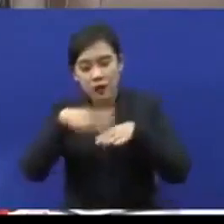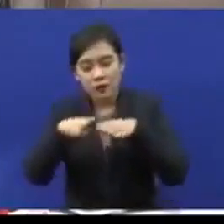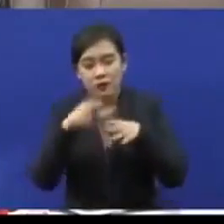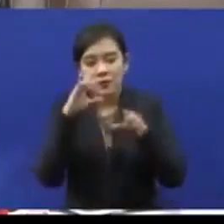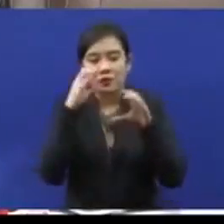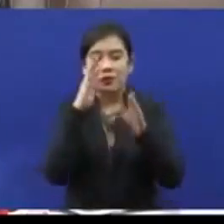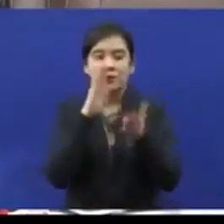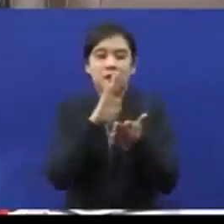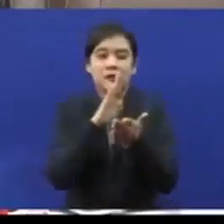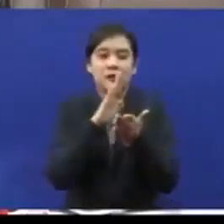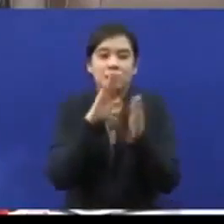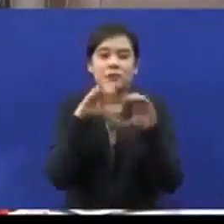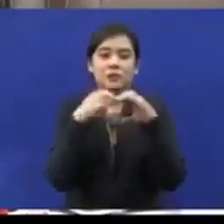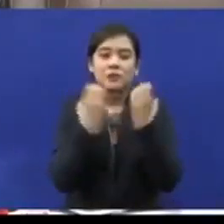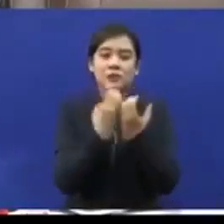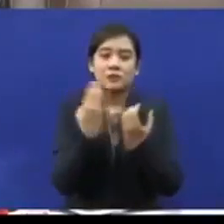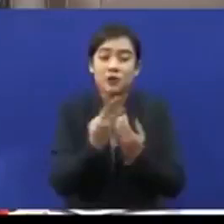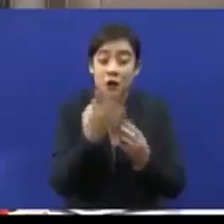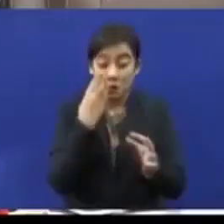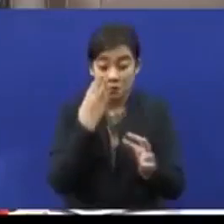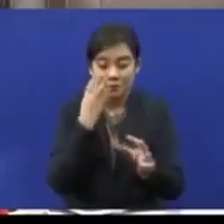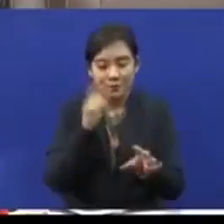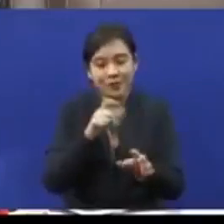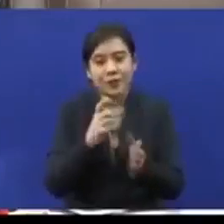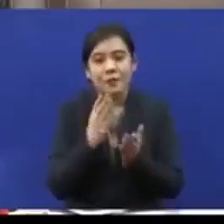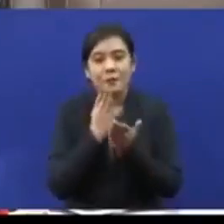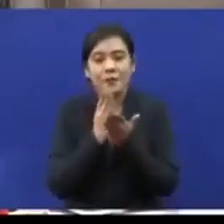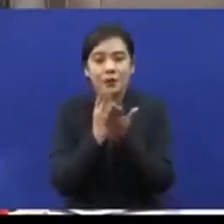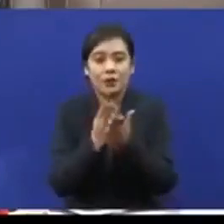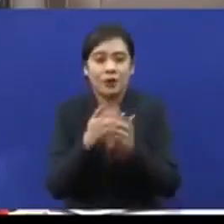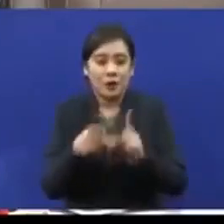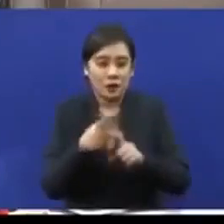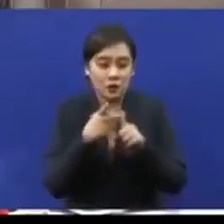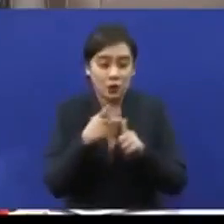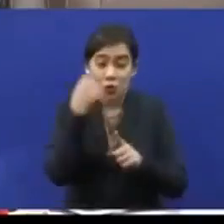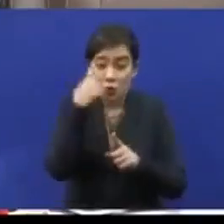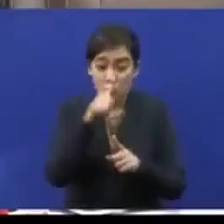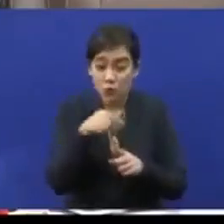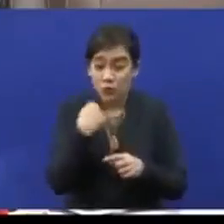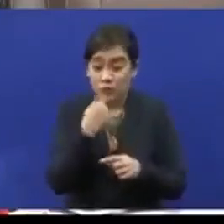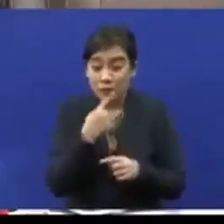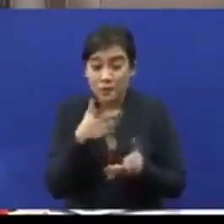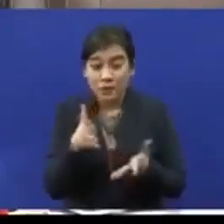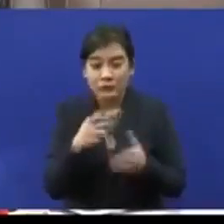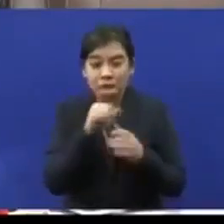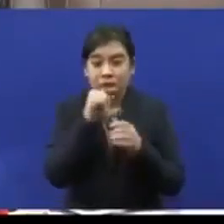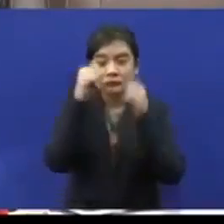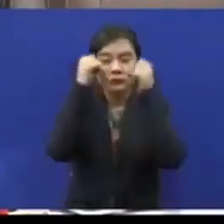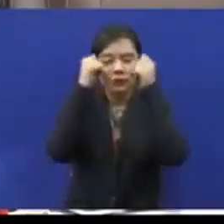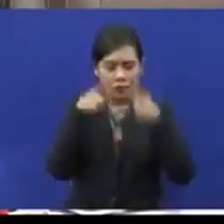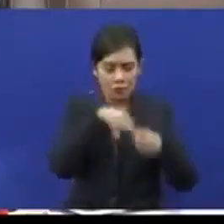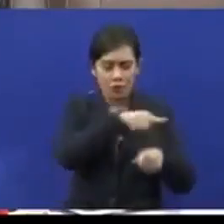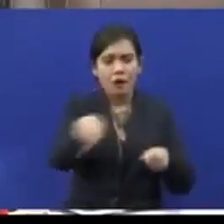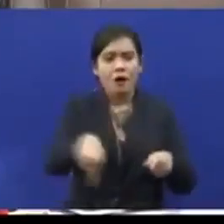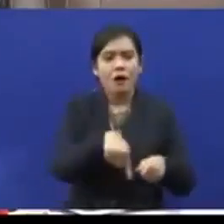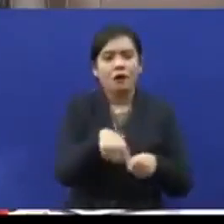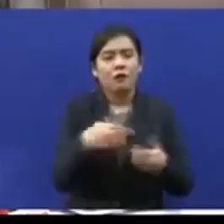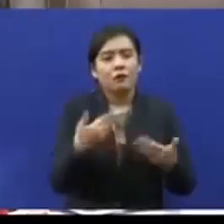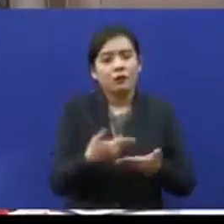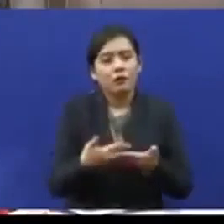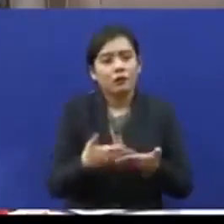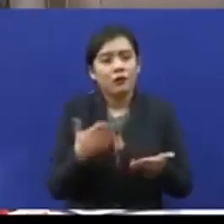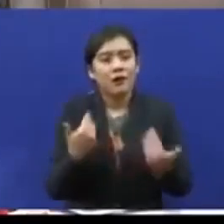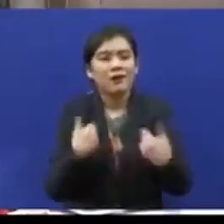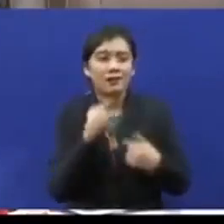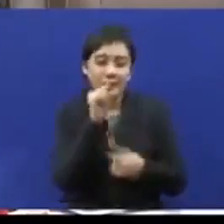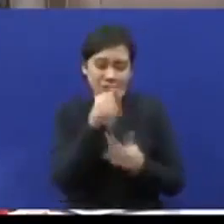adalah sangat penting. Tanpa bantuan khas ataupun mereka untuk mereka yang tidak menyendari bahawa anak mereka ada sikit